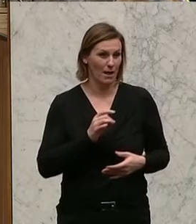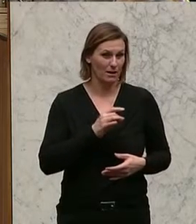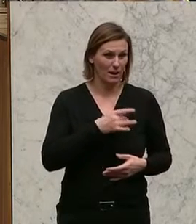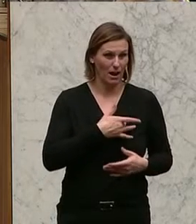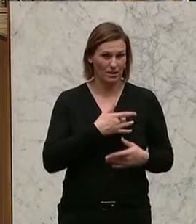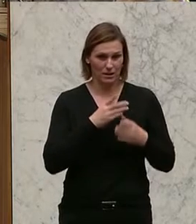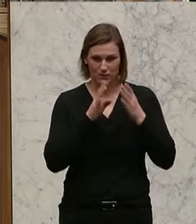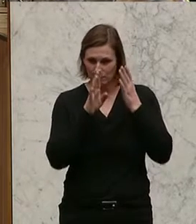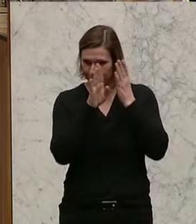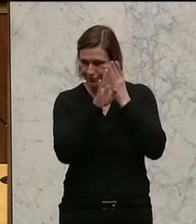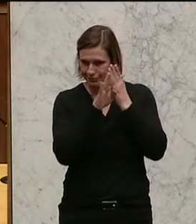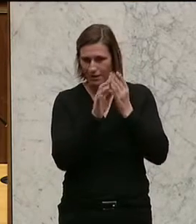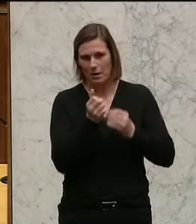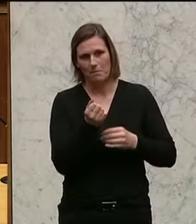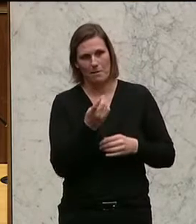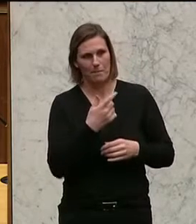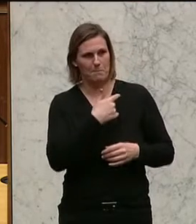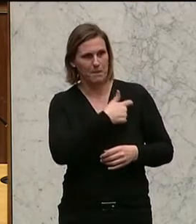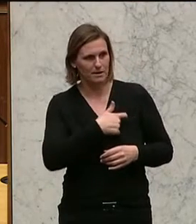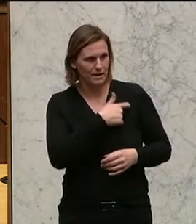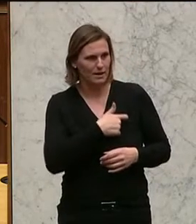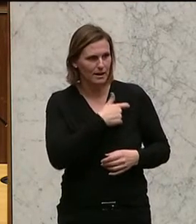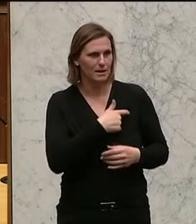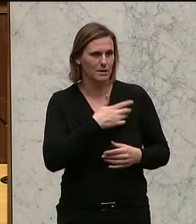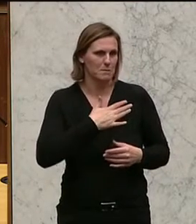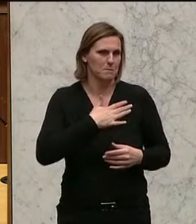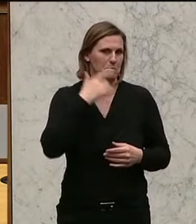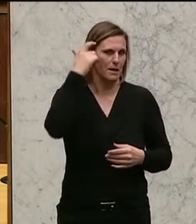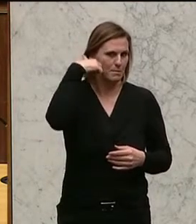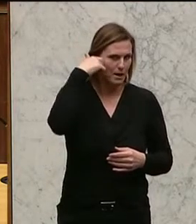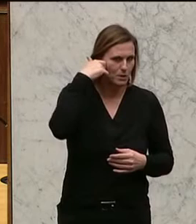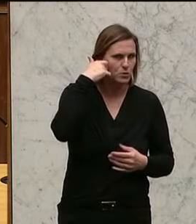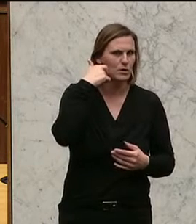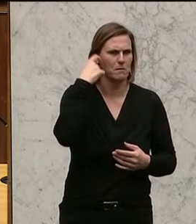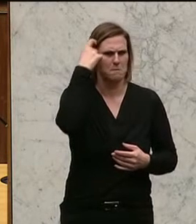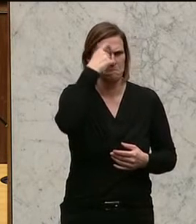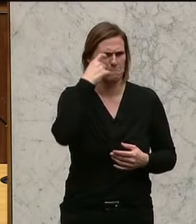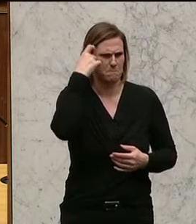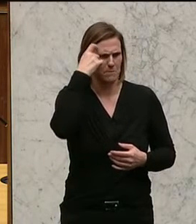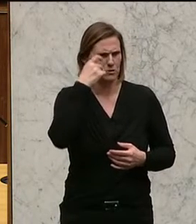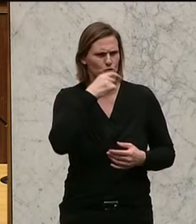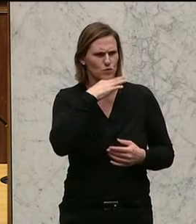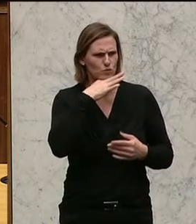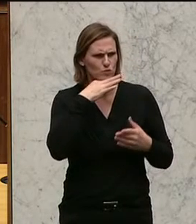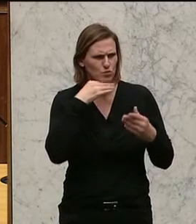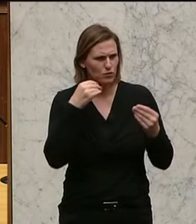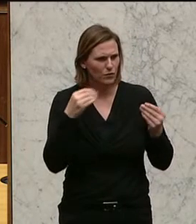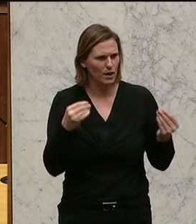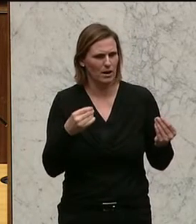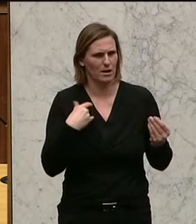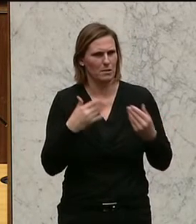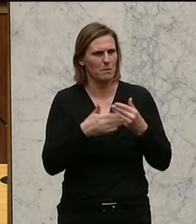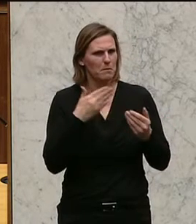Fraktionen meiner Ansicht nach bedenkliche Ausmaße erreicht, wenn ich also die